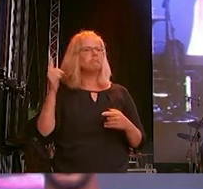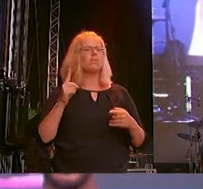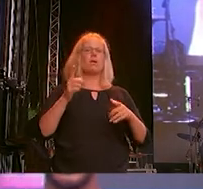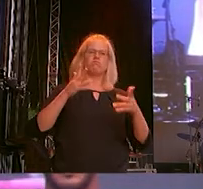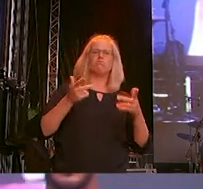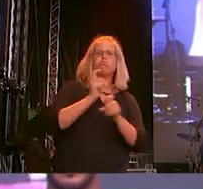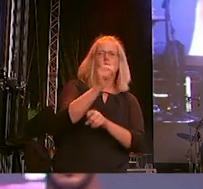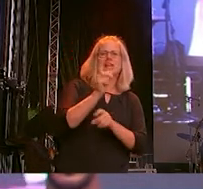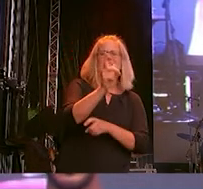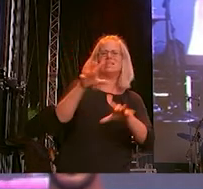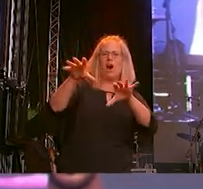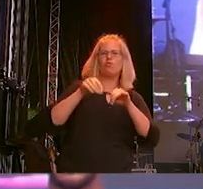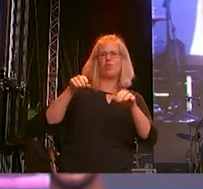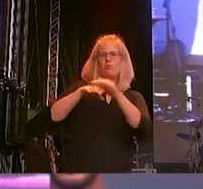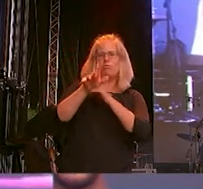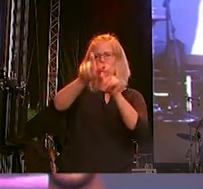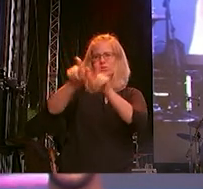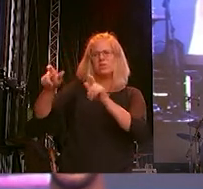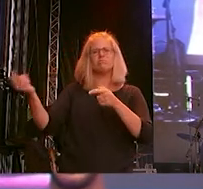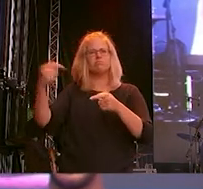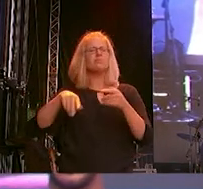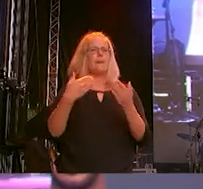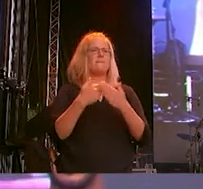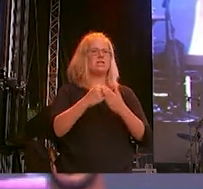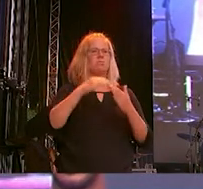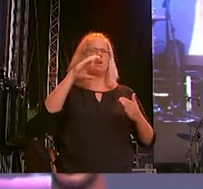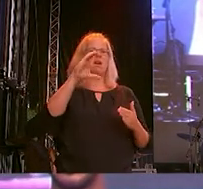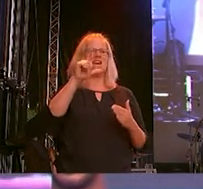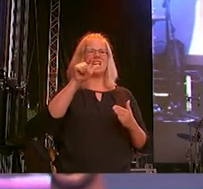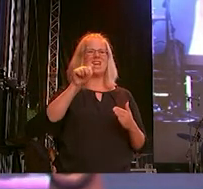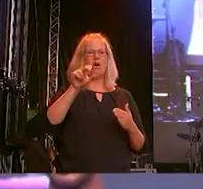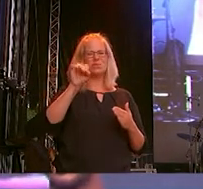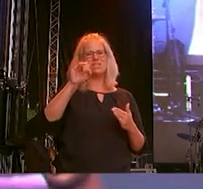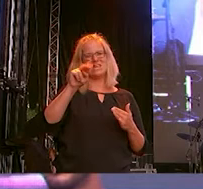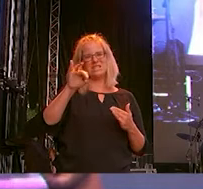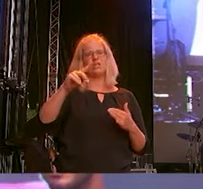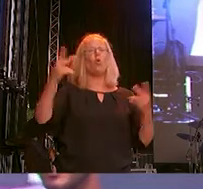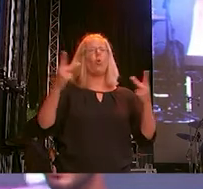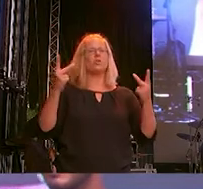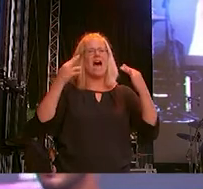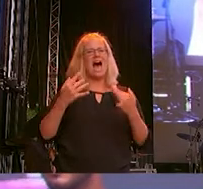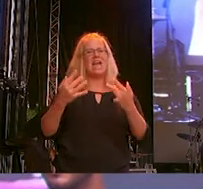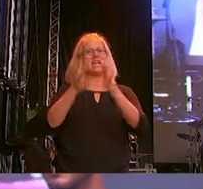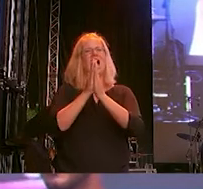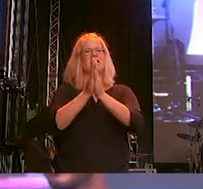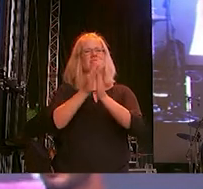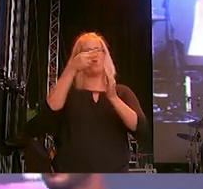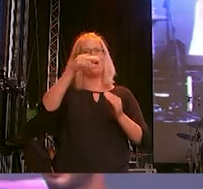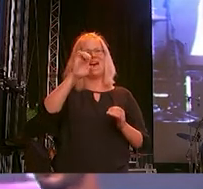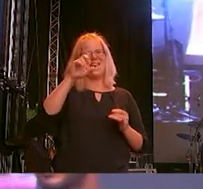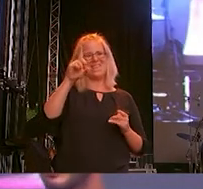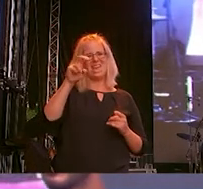Geflüchteter bis hin zu Blockaden wie in Klausnitz oder Ausschreitungen wie in Heidenau. Als besorgte Bürger